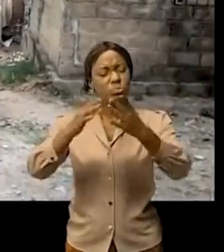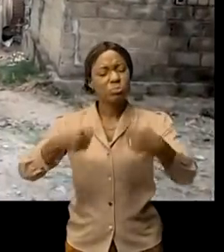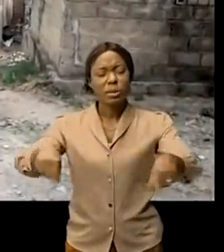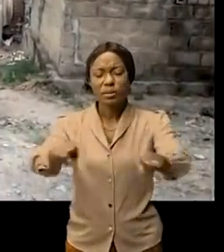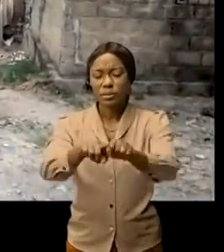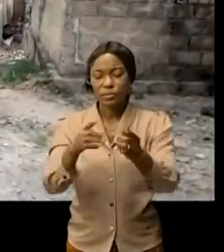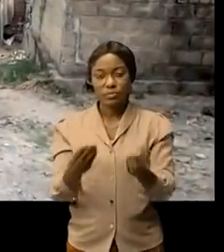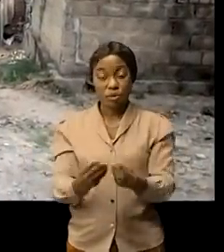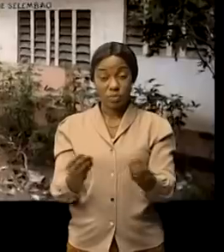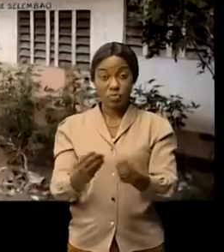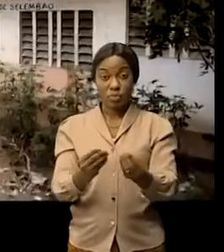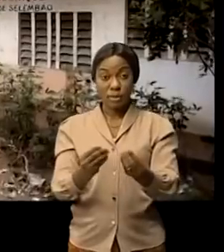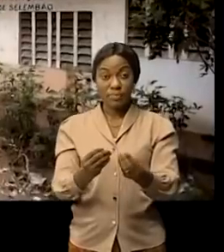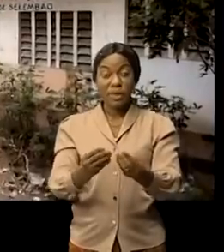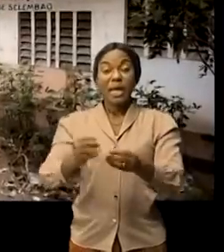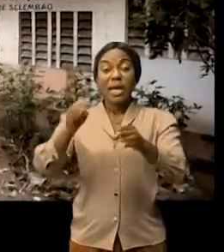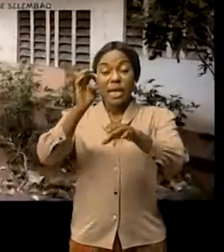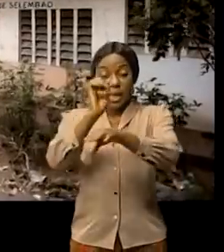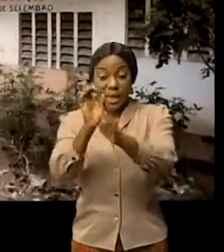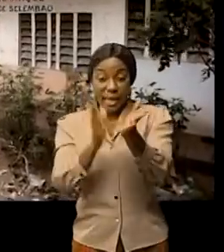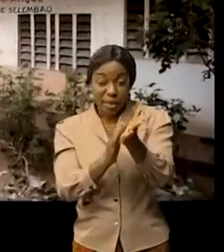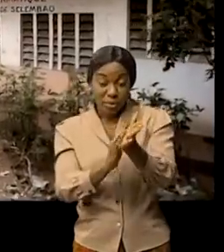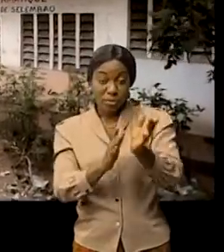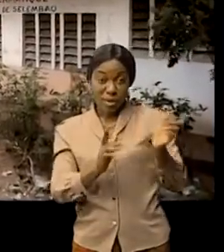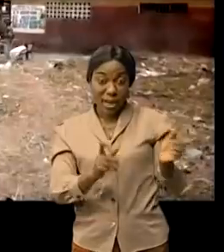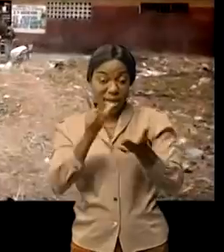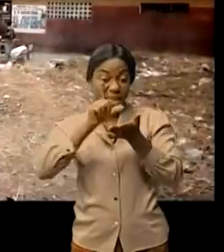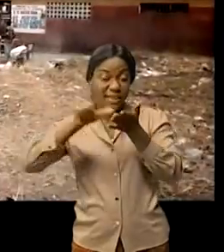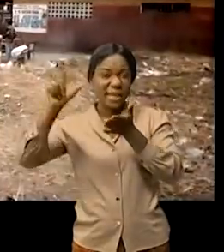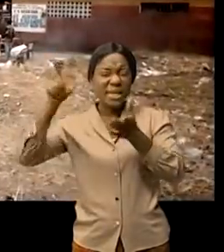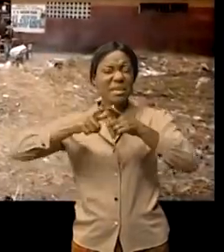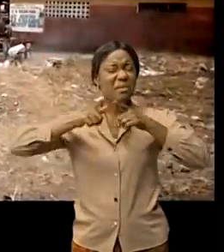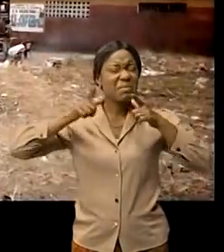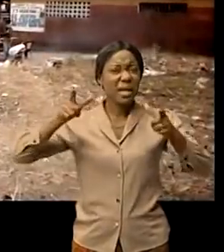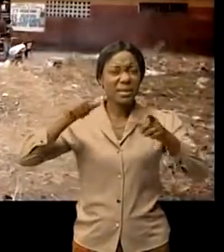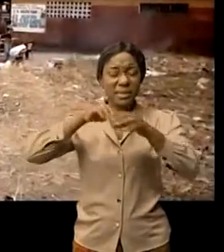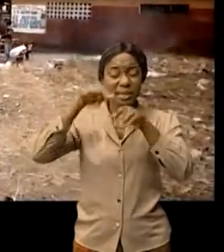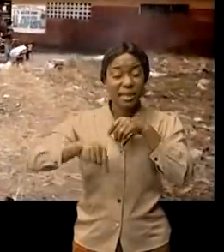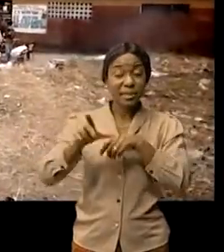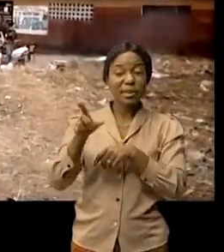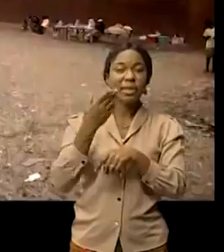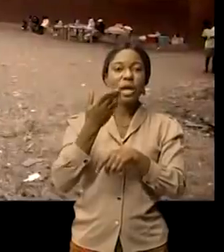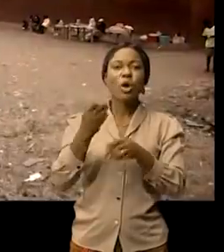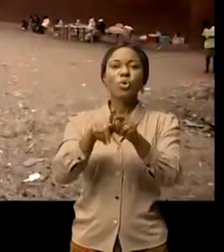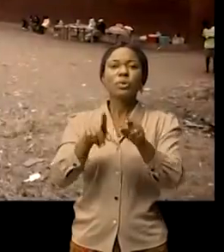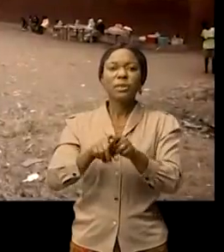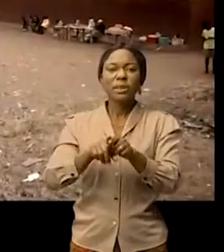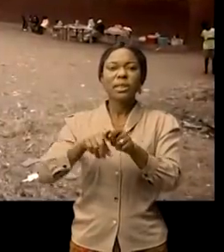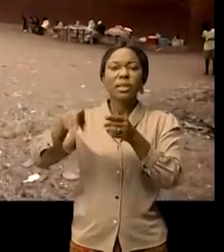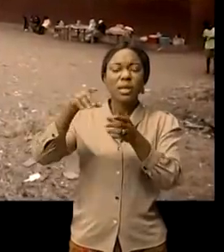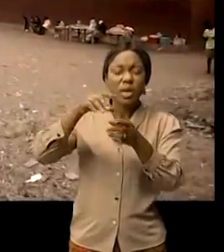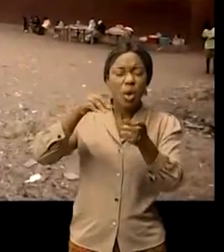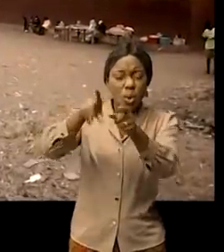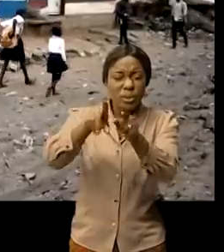aussi l'institut littéraire de Selembao une grande école de ce quartier est-elle menacée par cette érosion